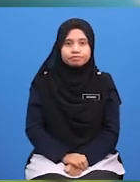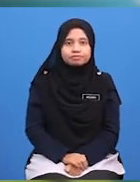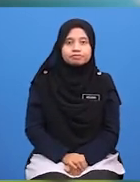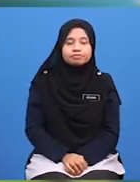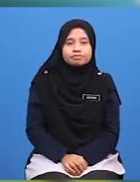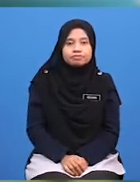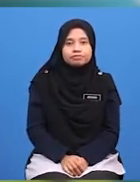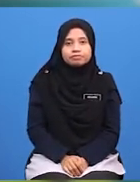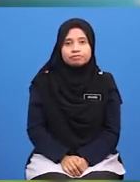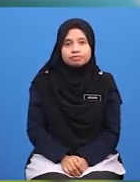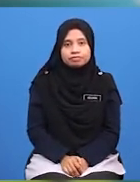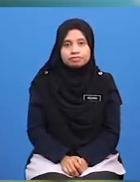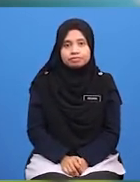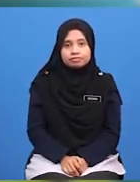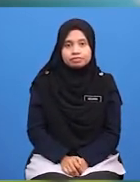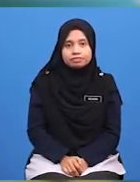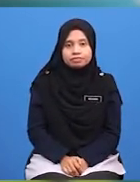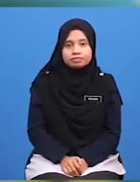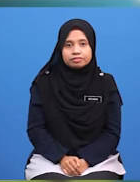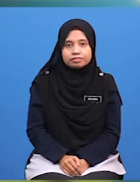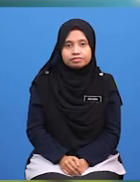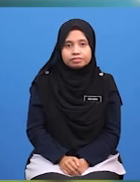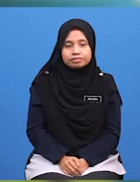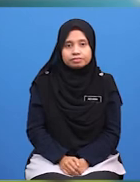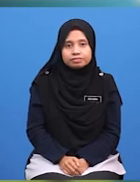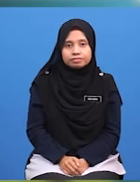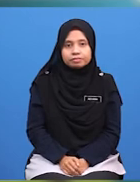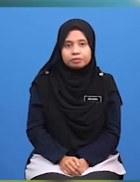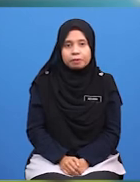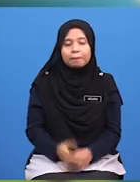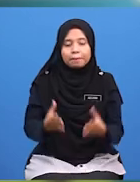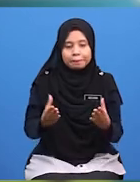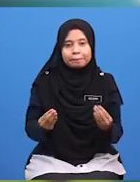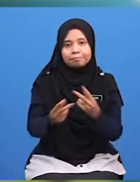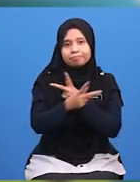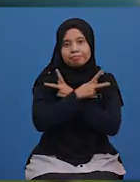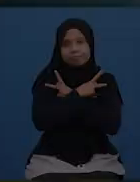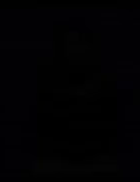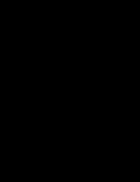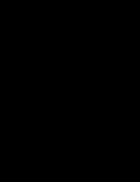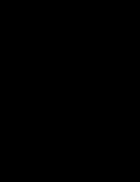Warahmatullahi Wabarakatuh Sekian Terima Kasih Taufiq Terima Taufiq